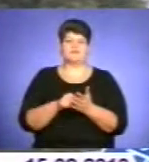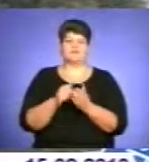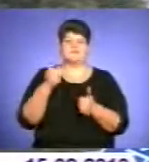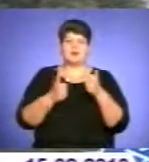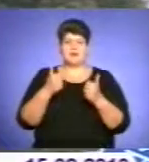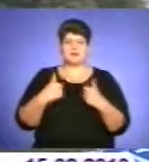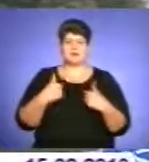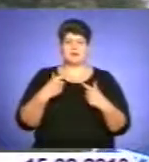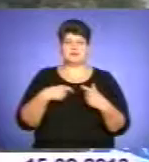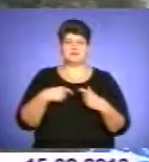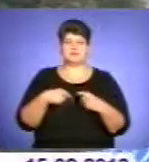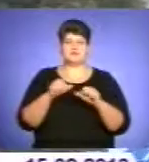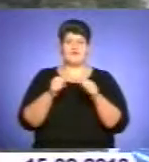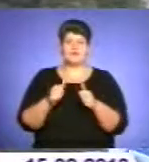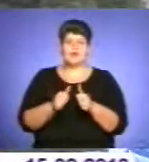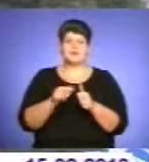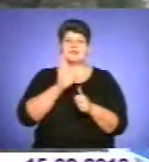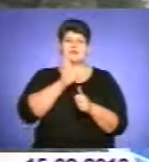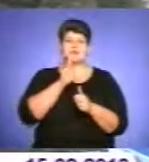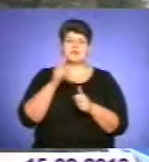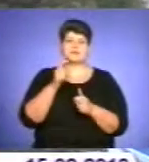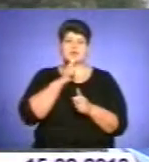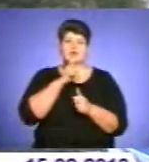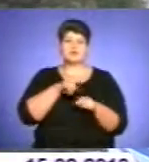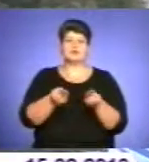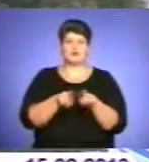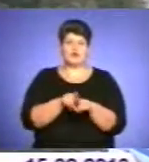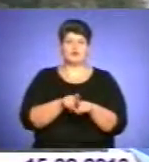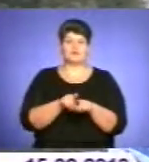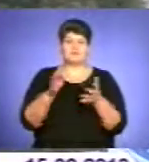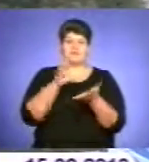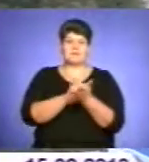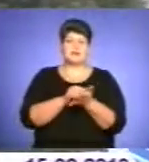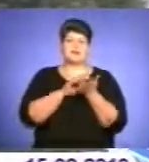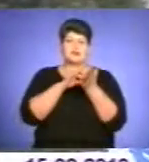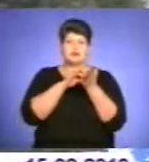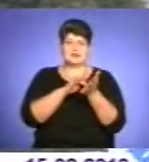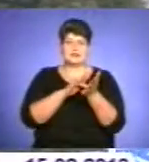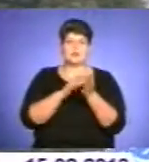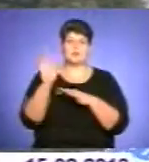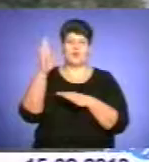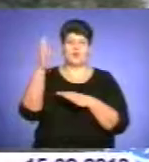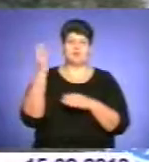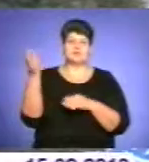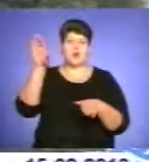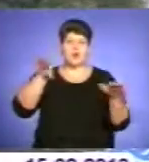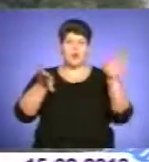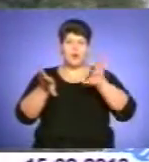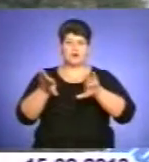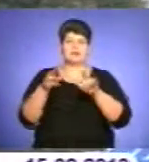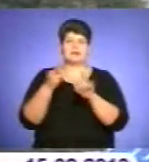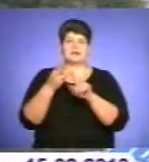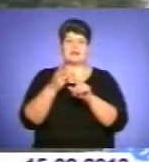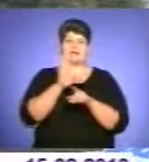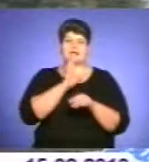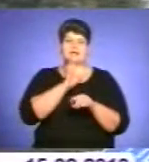Дівчинка з бородів також пластунка і також займається туризмом непрофесійно, але індія прогуляється горами. Для третєї дівчини